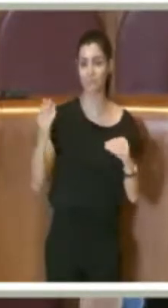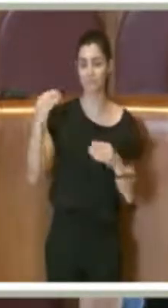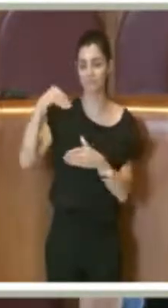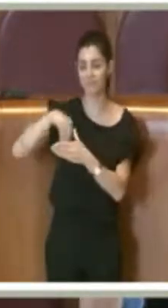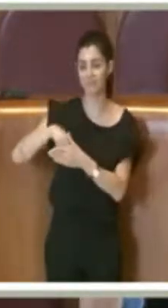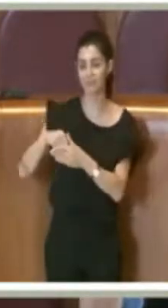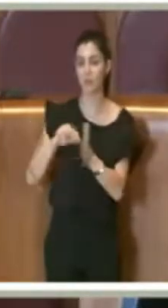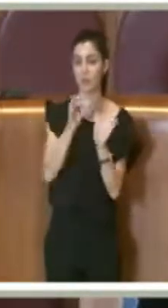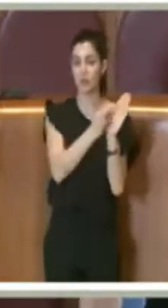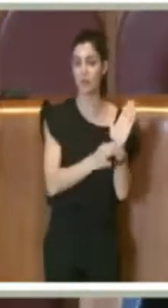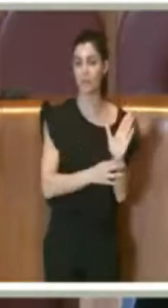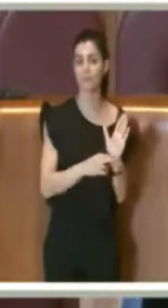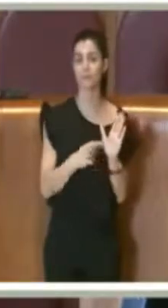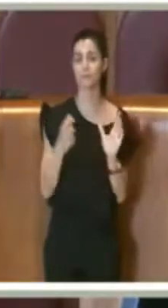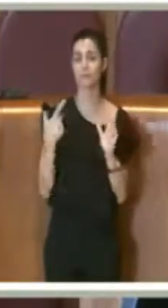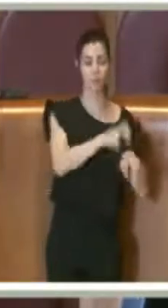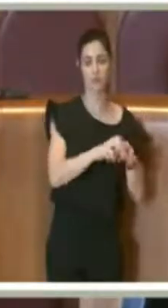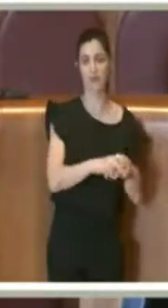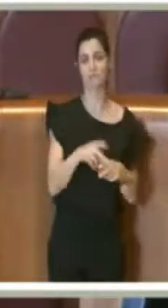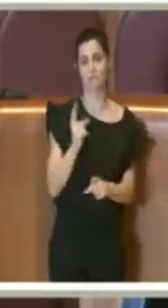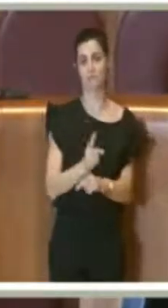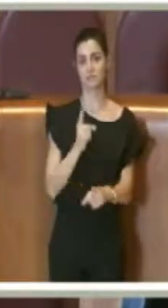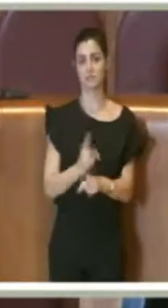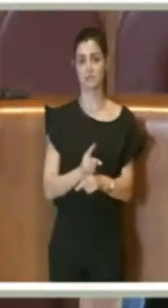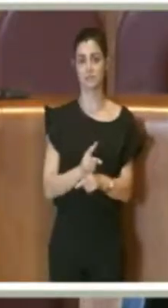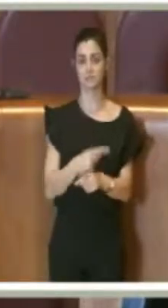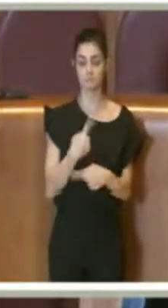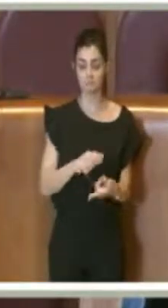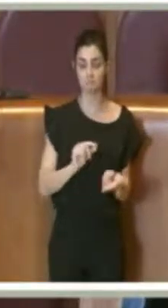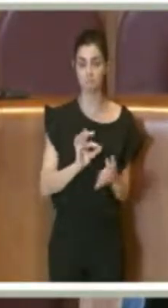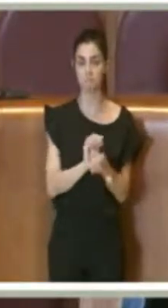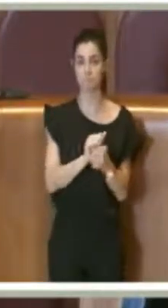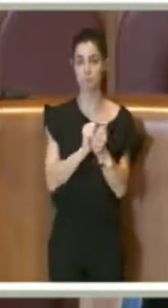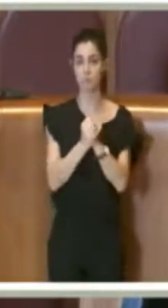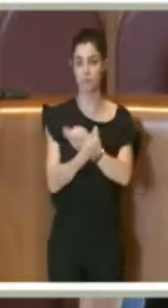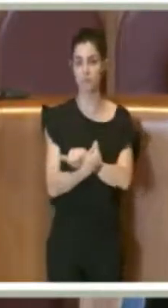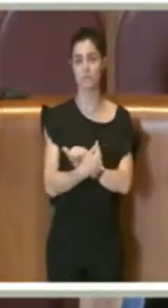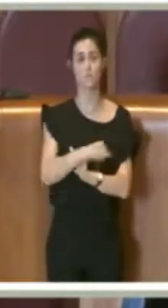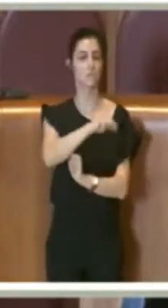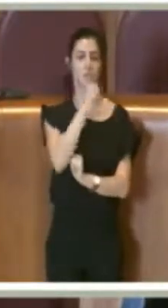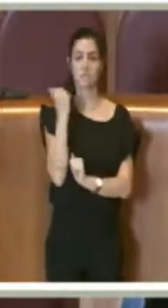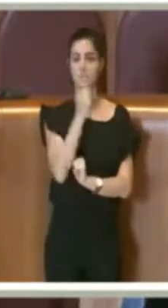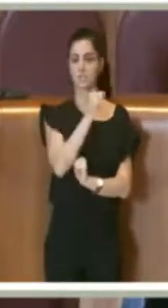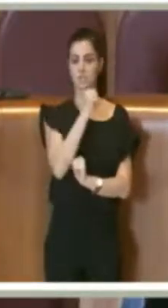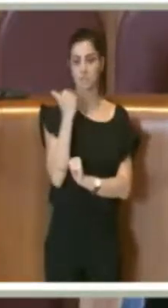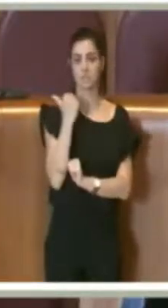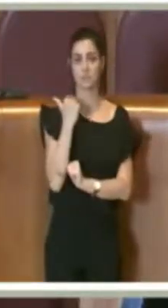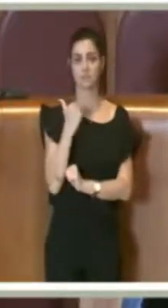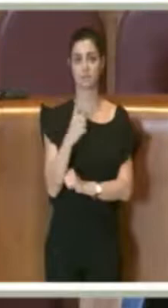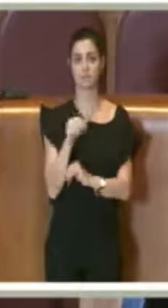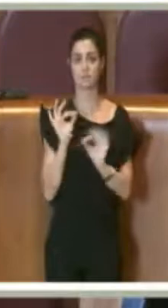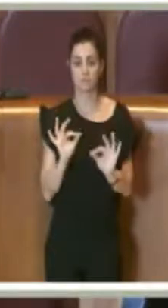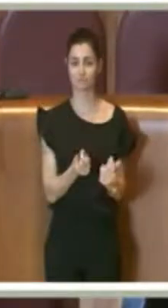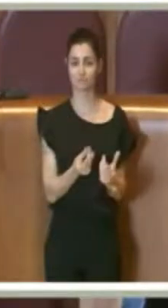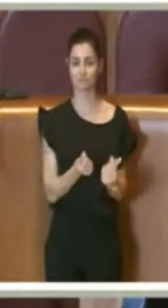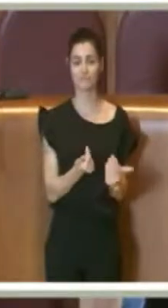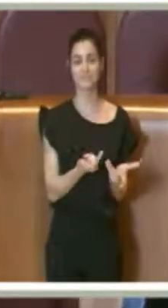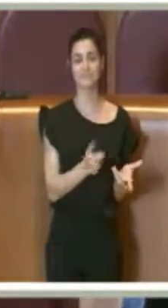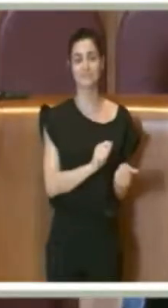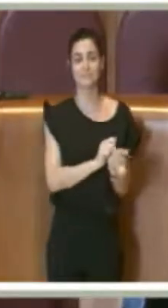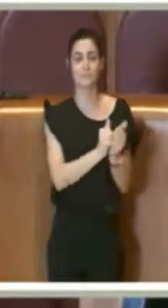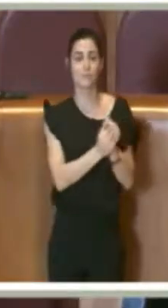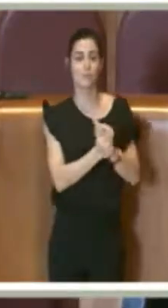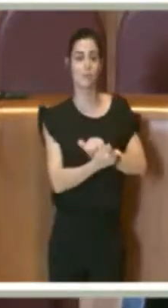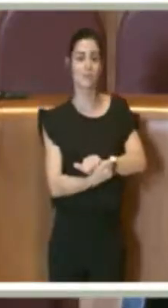regolamento del verde di Roma Capitale si sono tenute necessarie proprio per questo dialogo. Delle